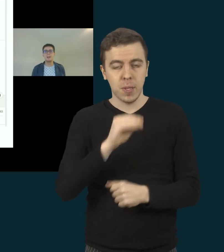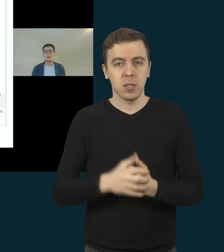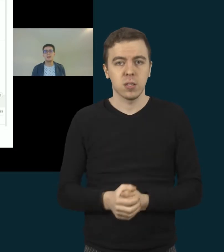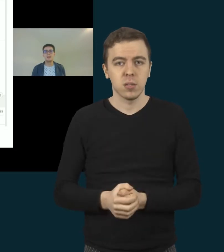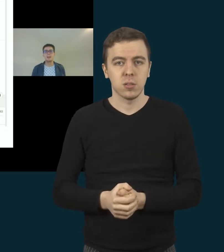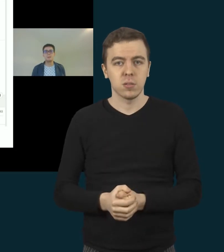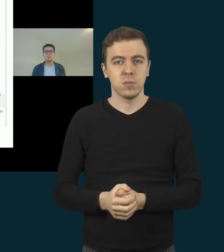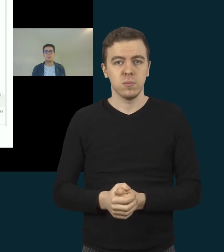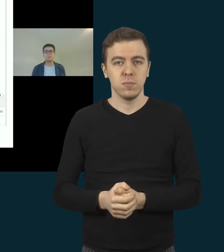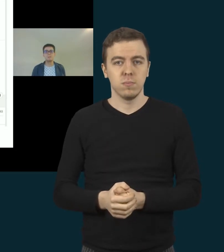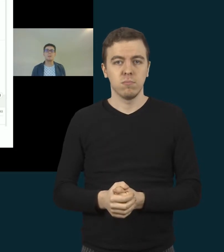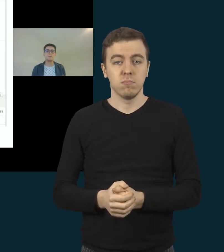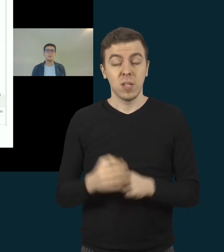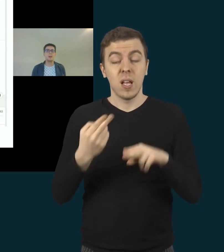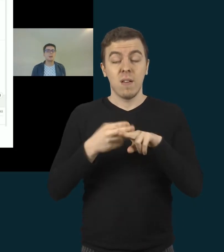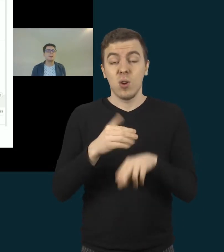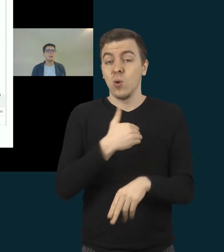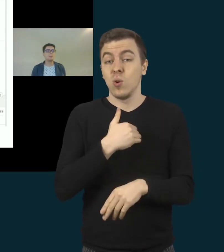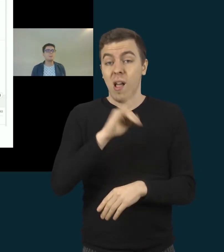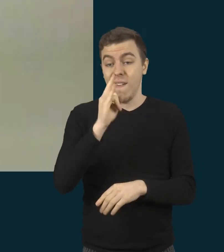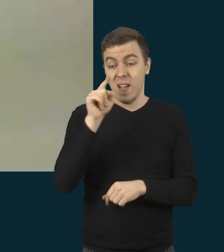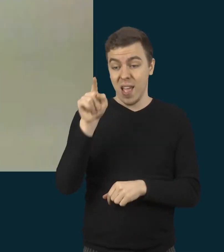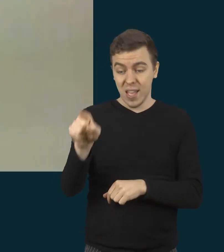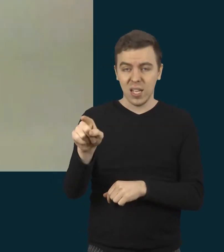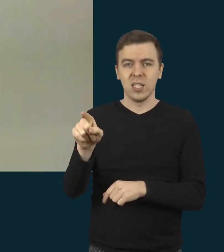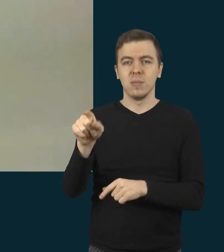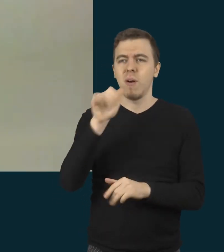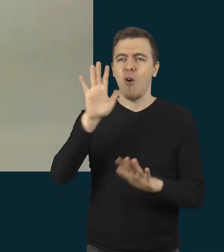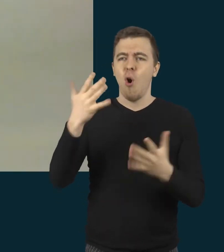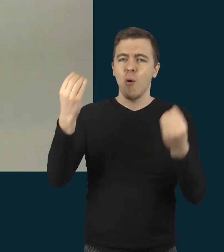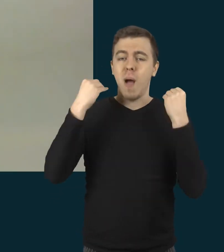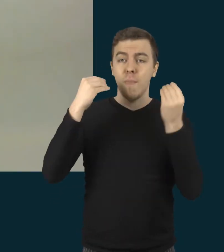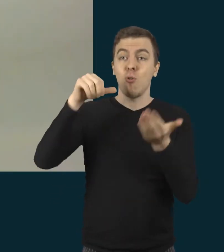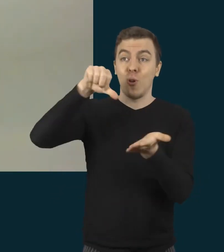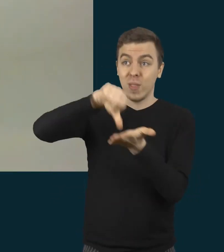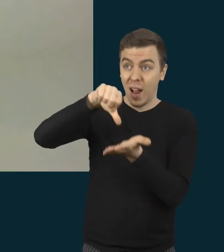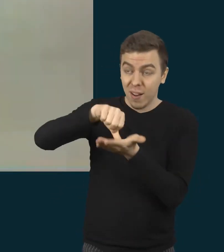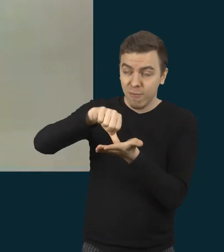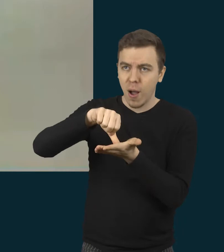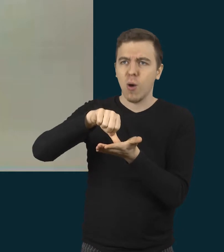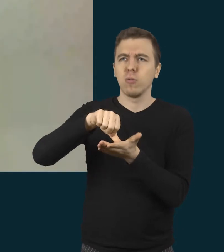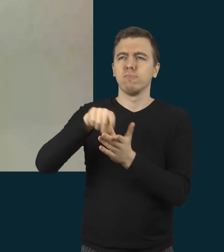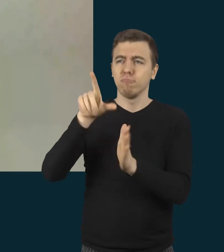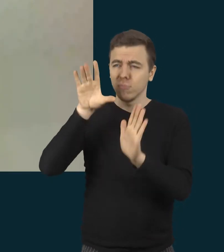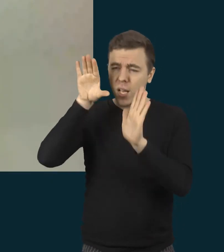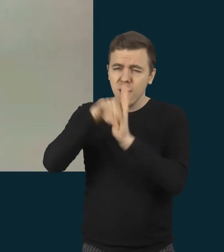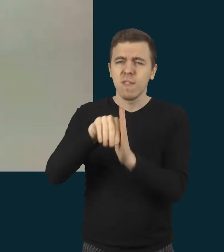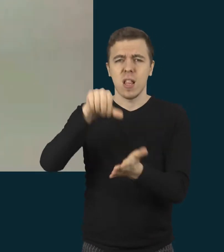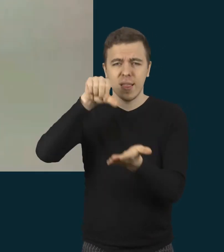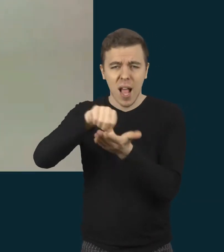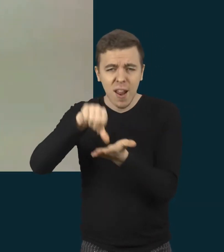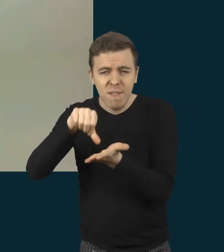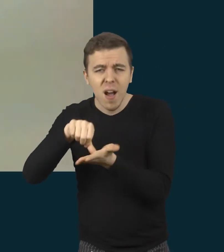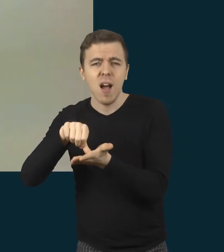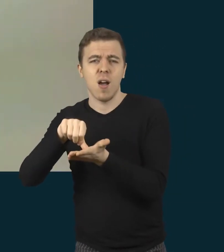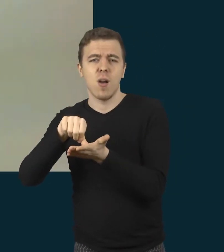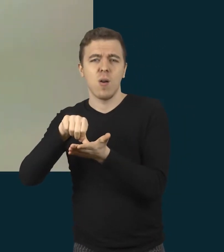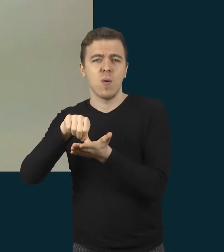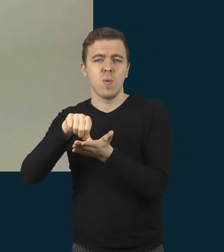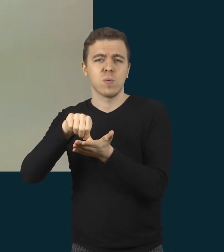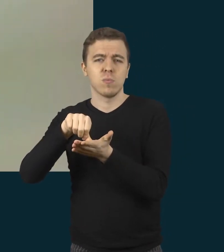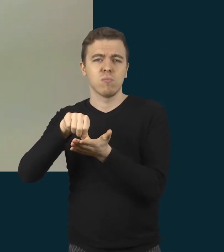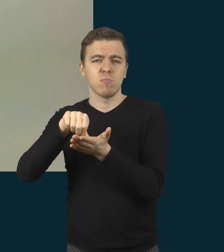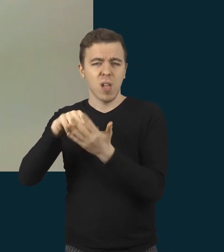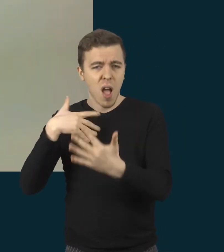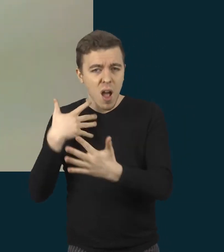sudalyvavęs mūsų pamokoje, įsitrauktų į tą pamoką ir irgi norėtų į tą